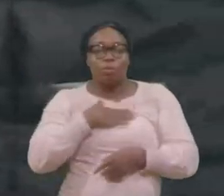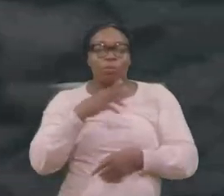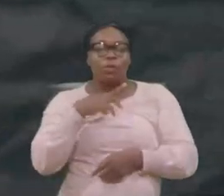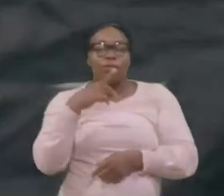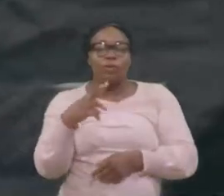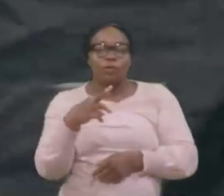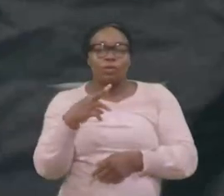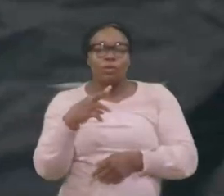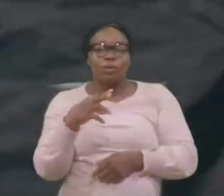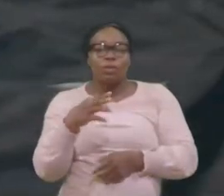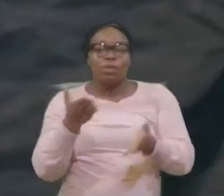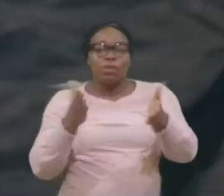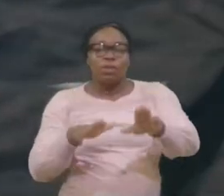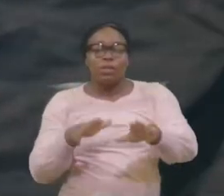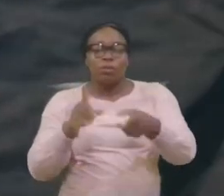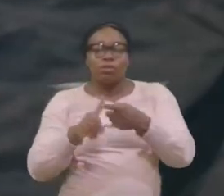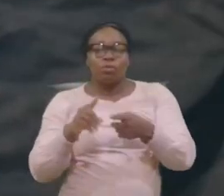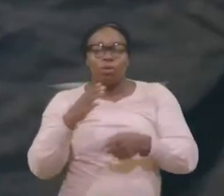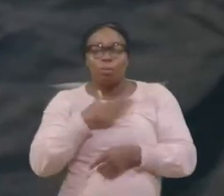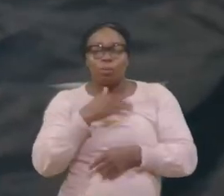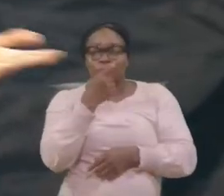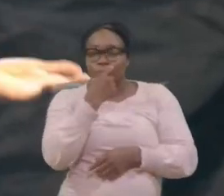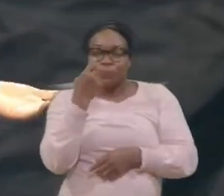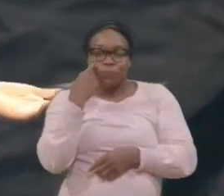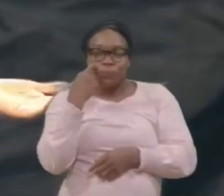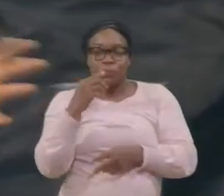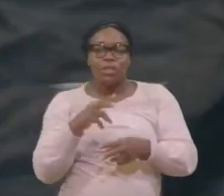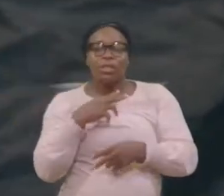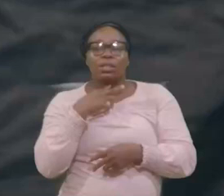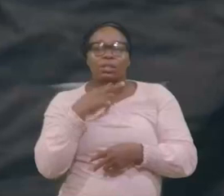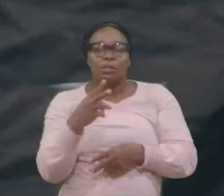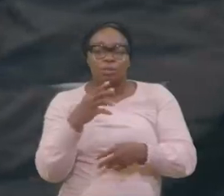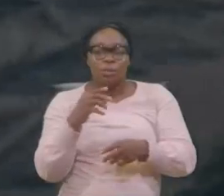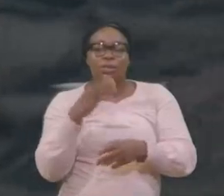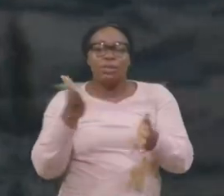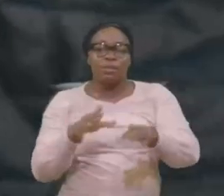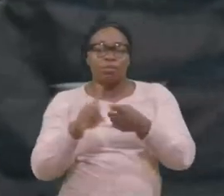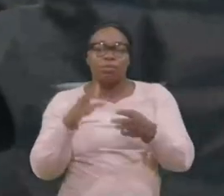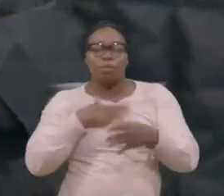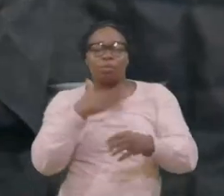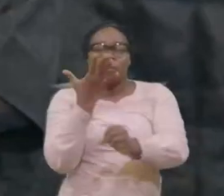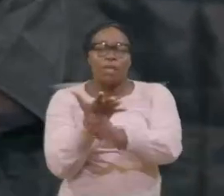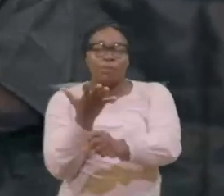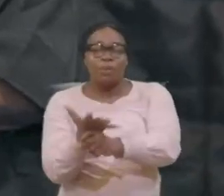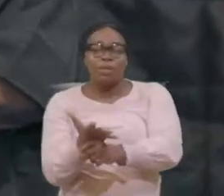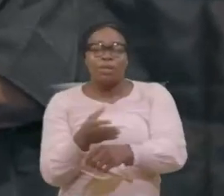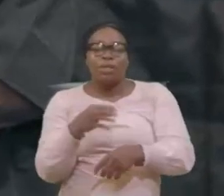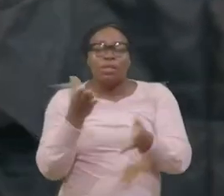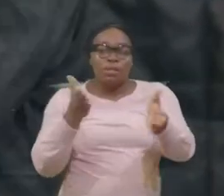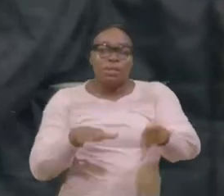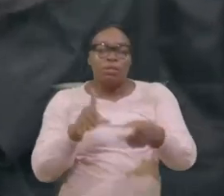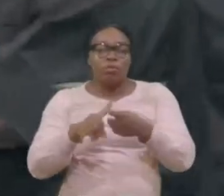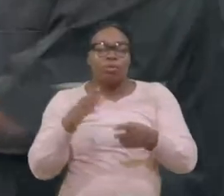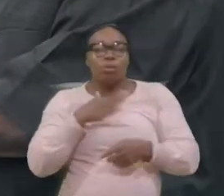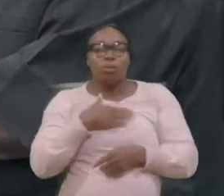était mort, A mes plaidoiries, Il était mort, A ma miséricorde, Il était mort, A ma